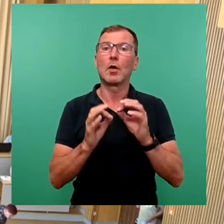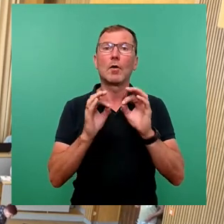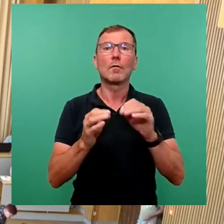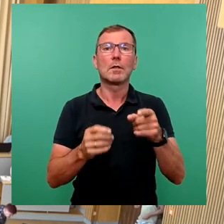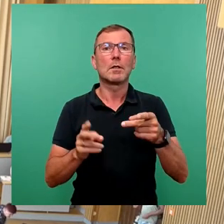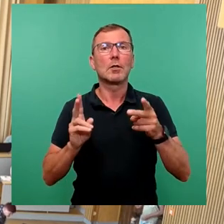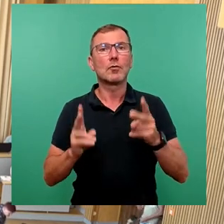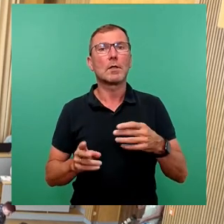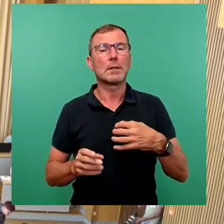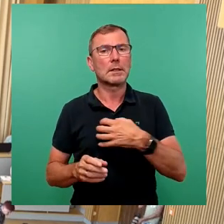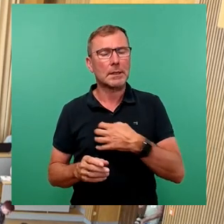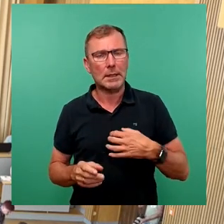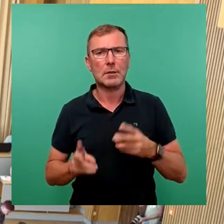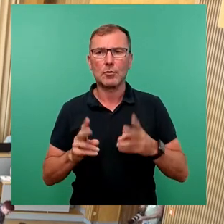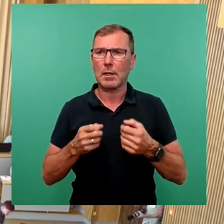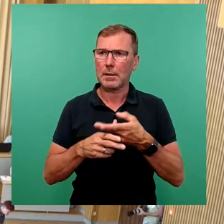Aschenbach.